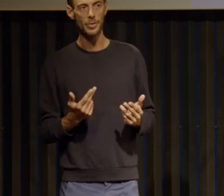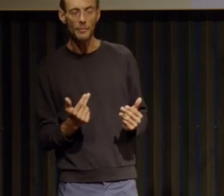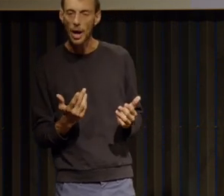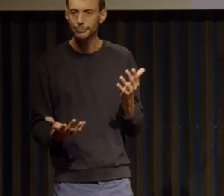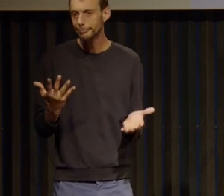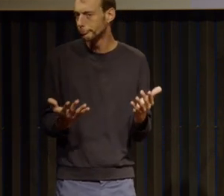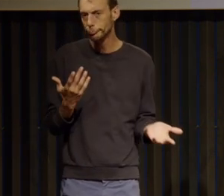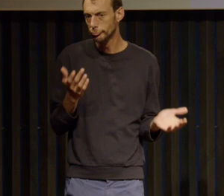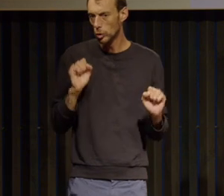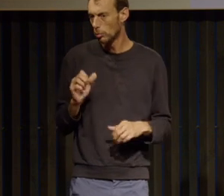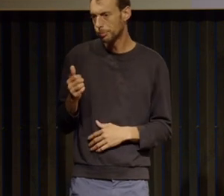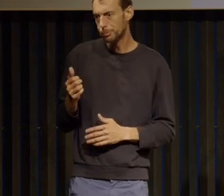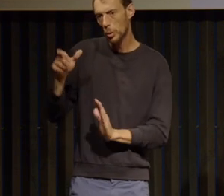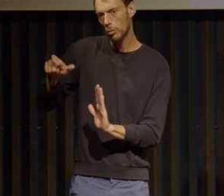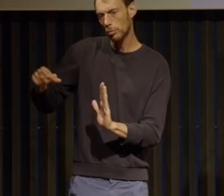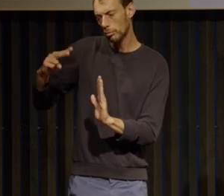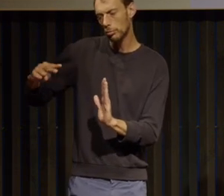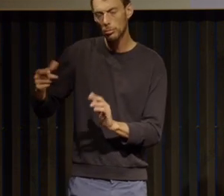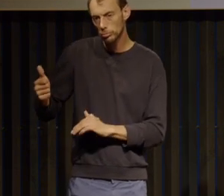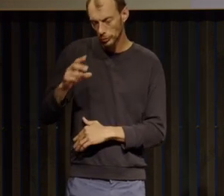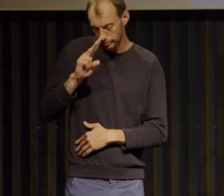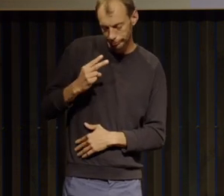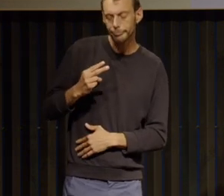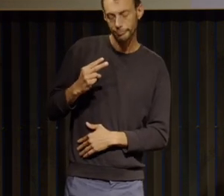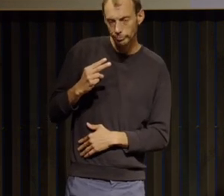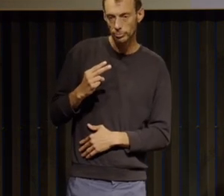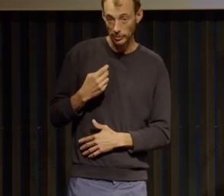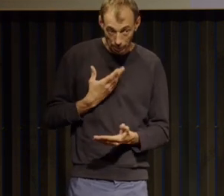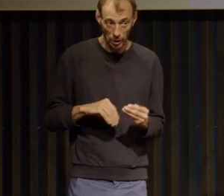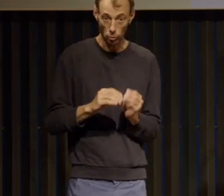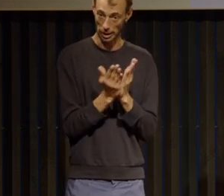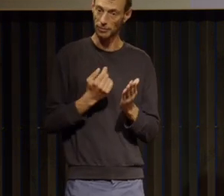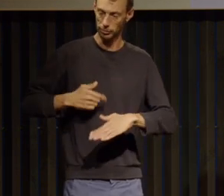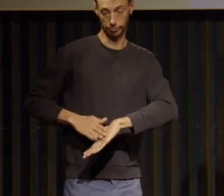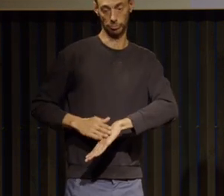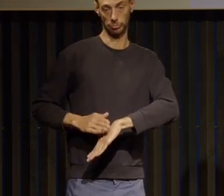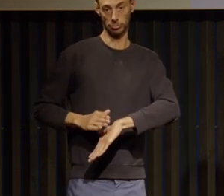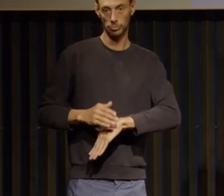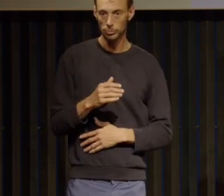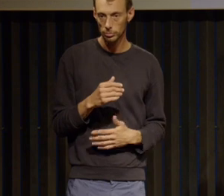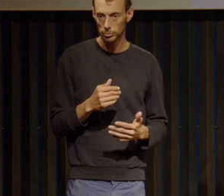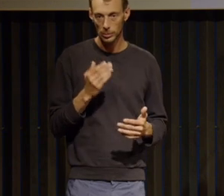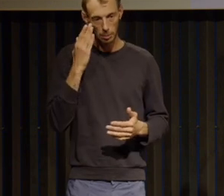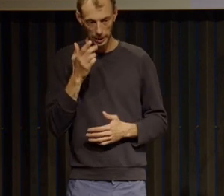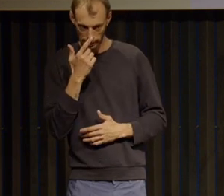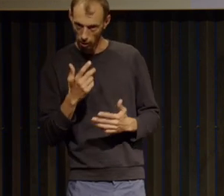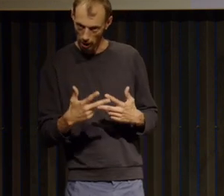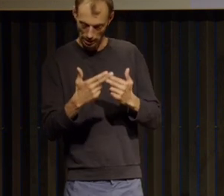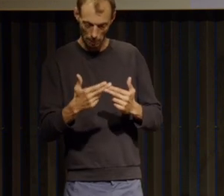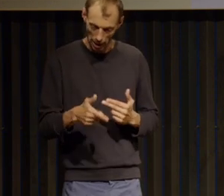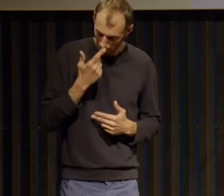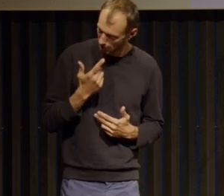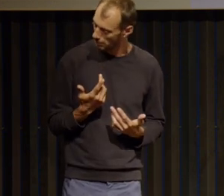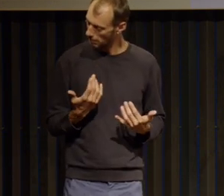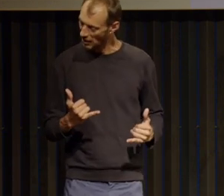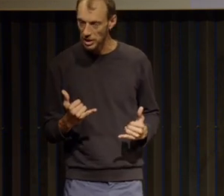comme ça et effectivement j'insiste beaucoup sur le fait que il ne pas passer à l'étape suivante si on sent qu'on n'est pas solide sur les acquis de l'étape actuelle parce que c